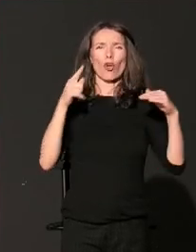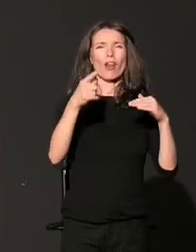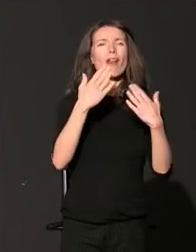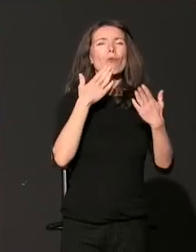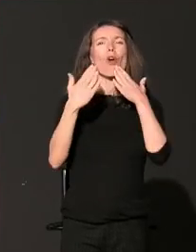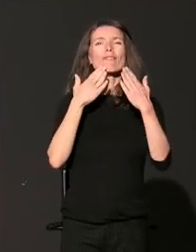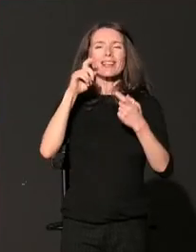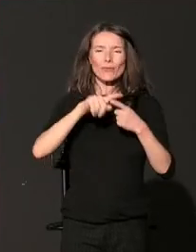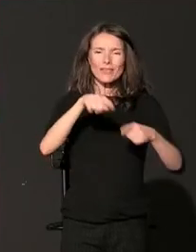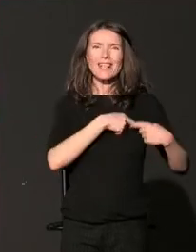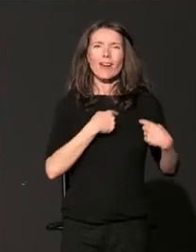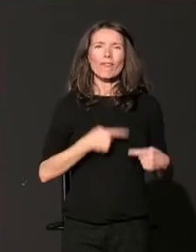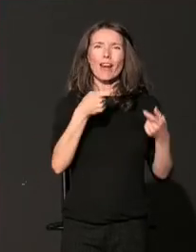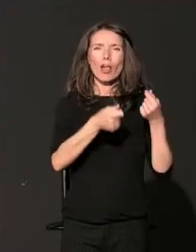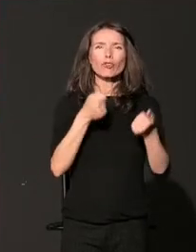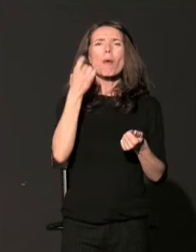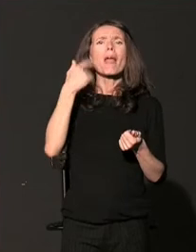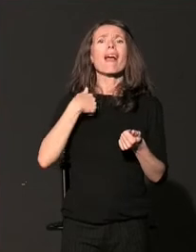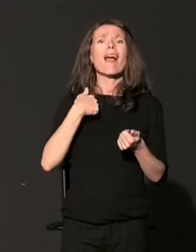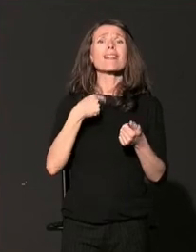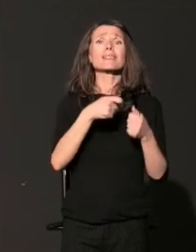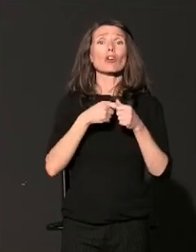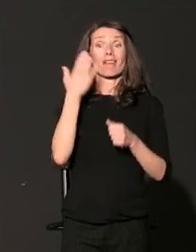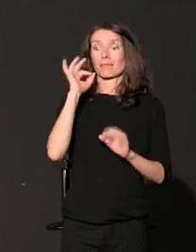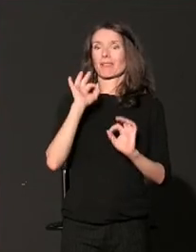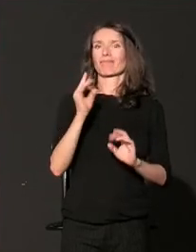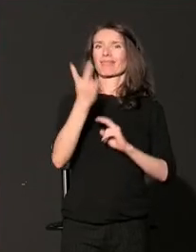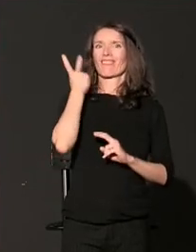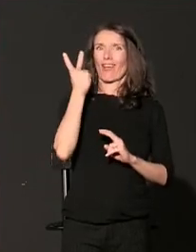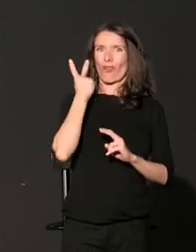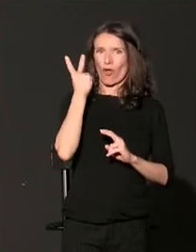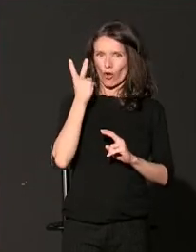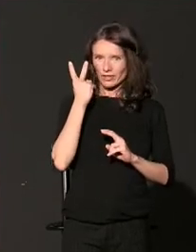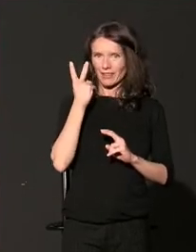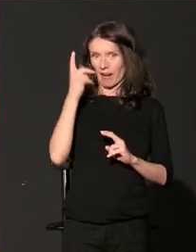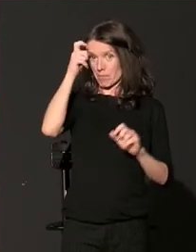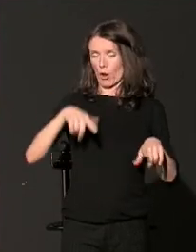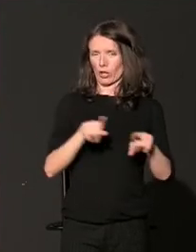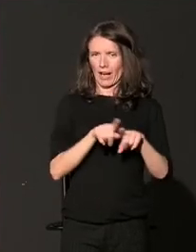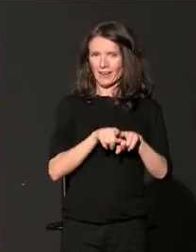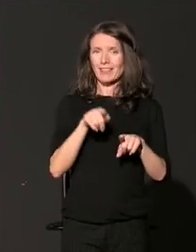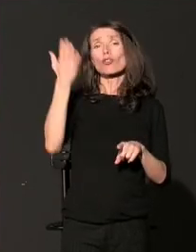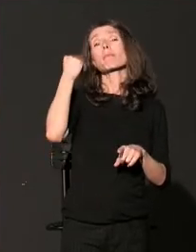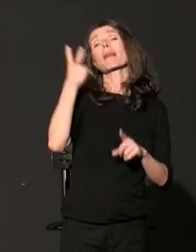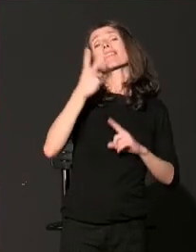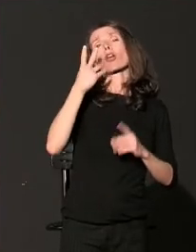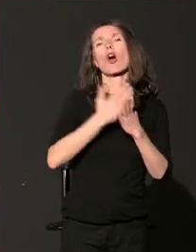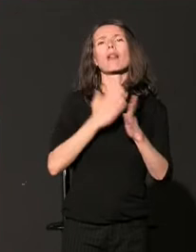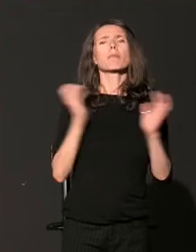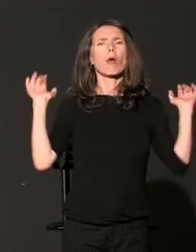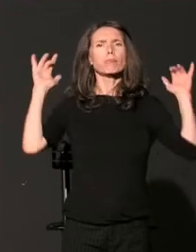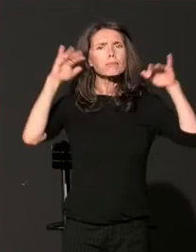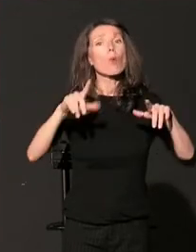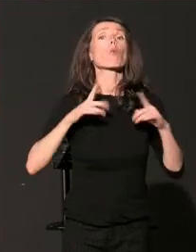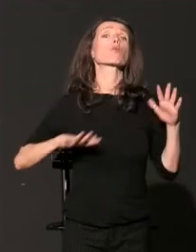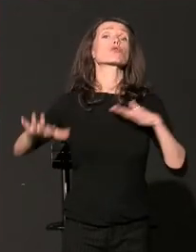pretačno dve godine u Beogradu i tada smo imali priliku da u jednom živom prostoru okupimo predstavnike državnih